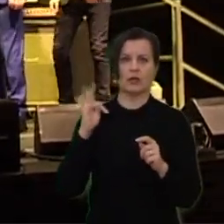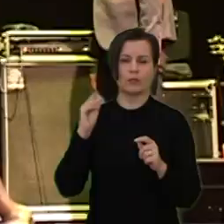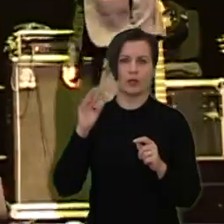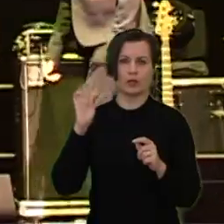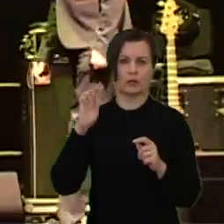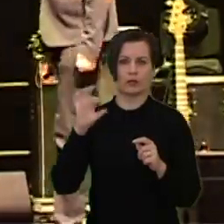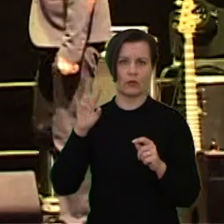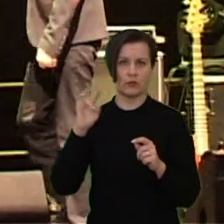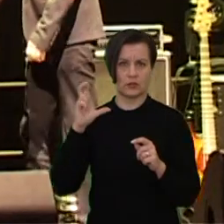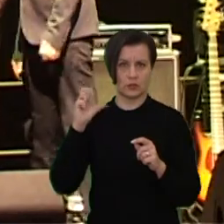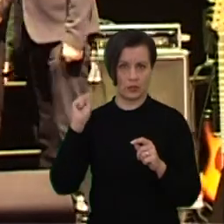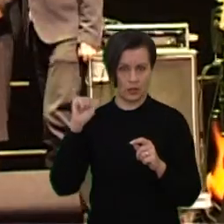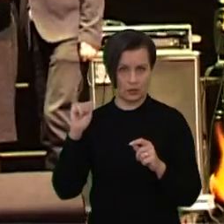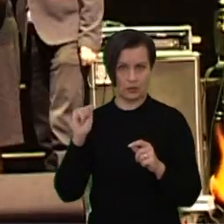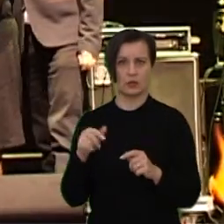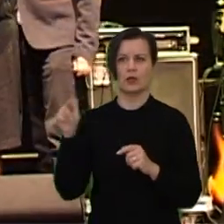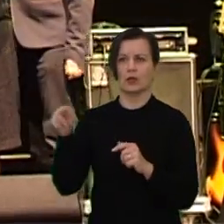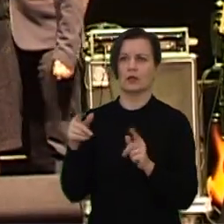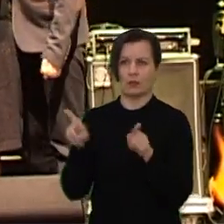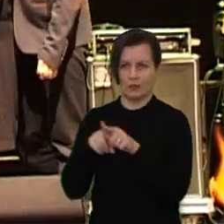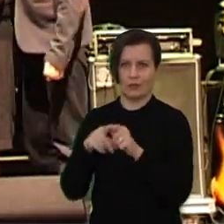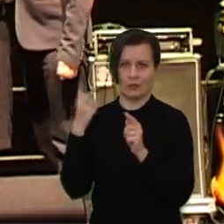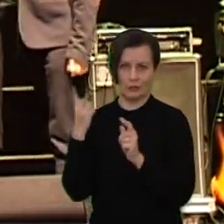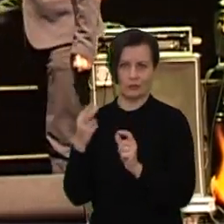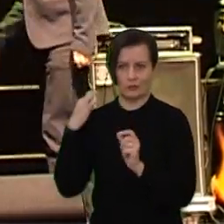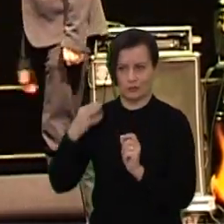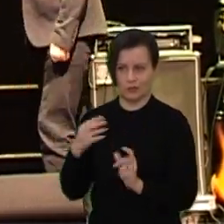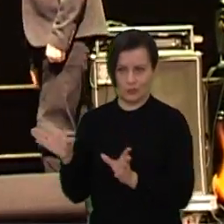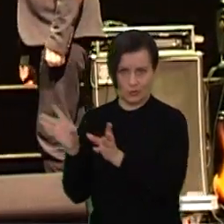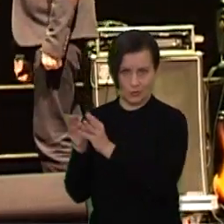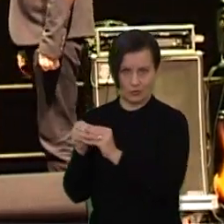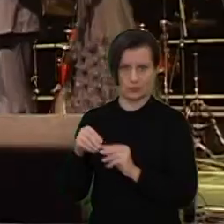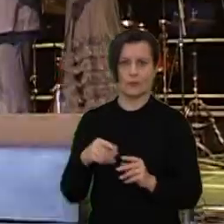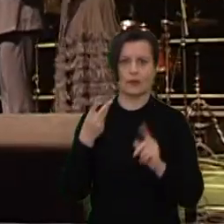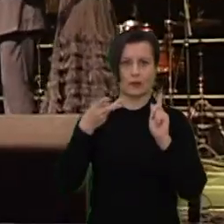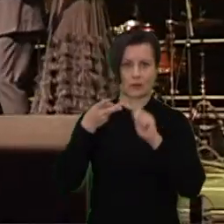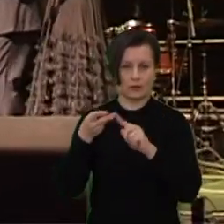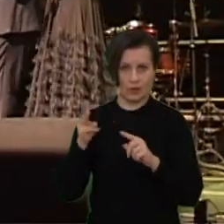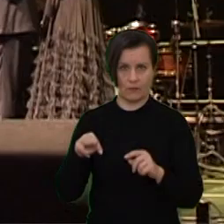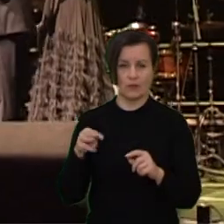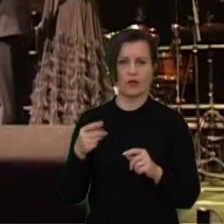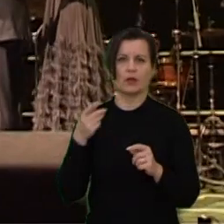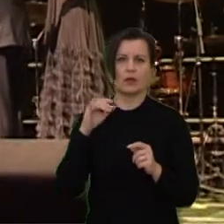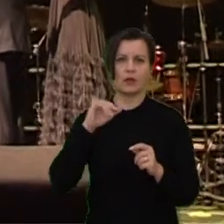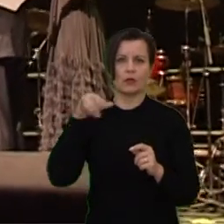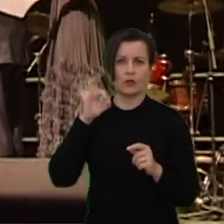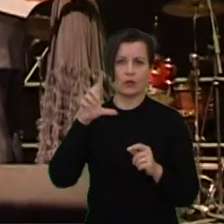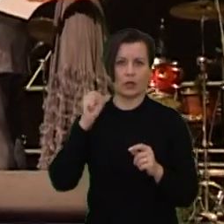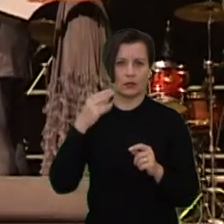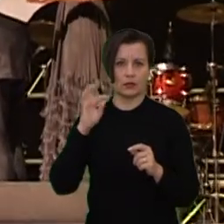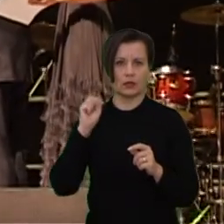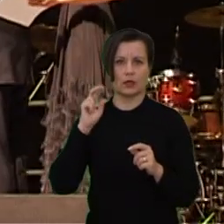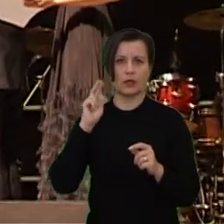Valerijos ir Alberto Petrovičių ūkiui, šalia kurių kūrėsi ir du sūnus – Gytis ir Darius, o trečioji vieta – Jolantos ir ūgio